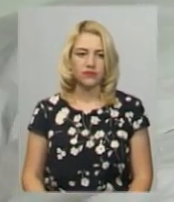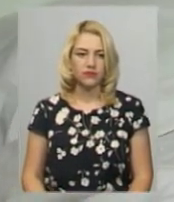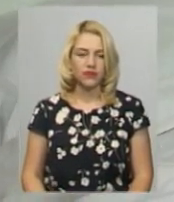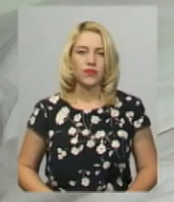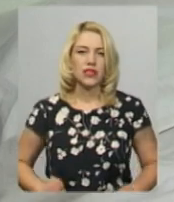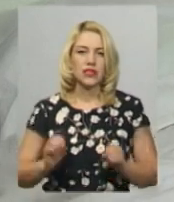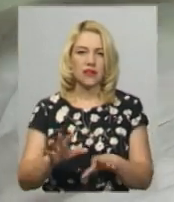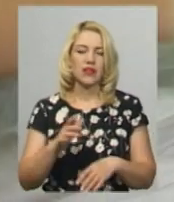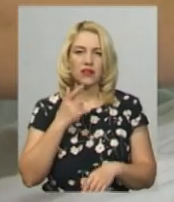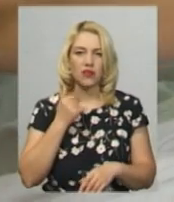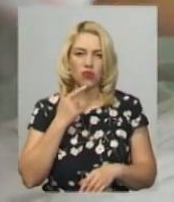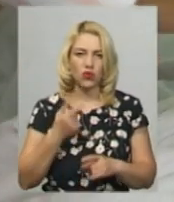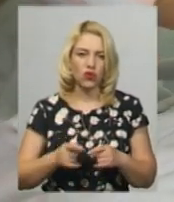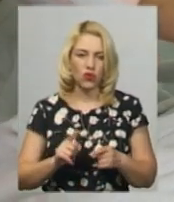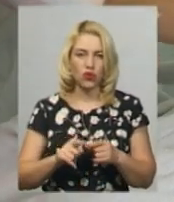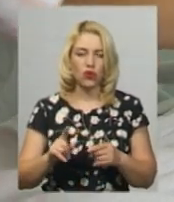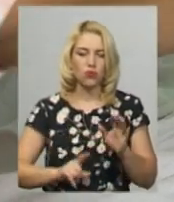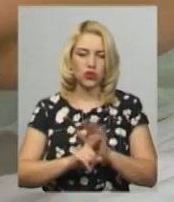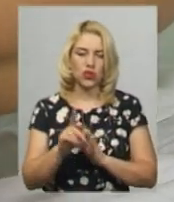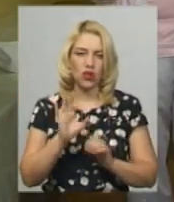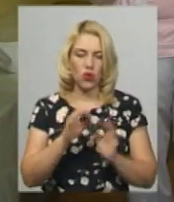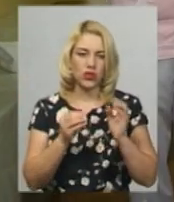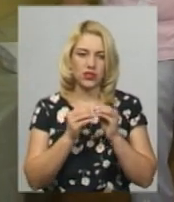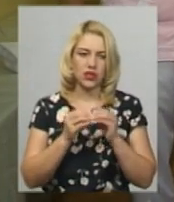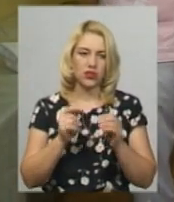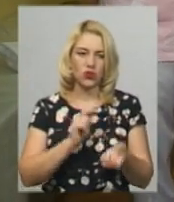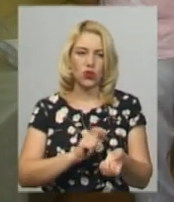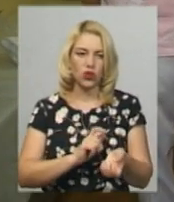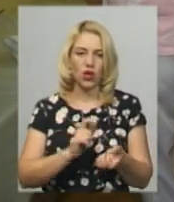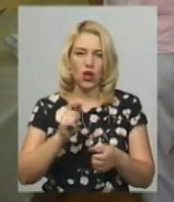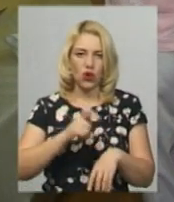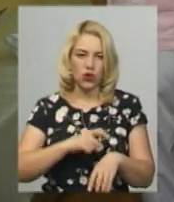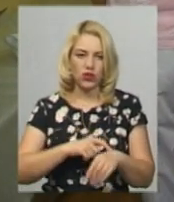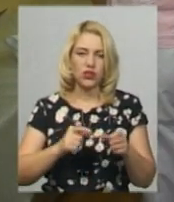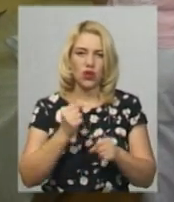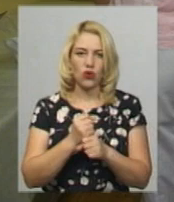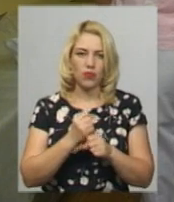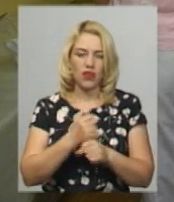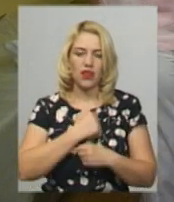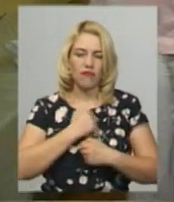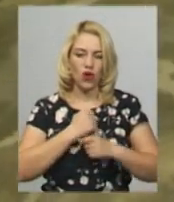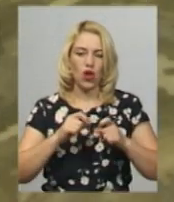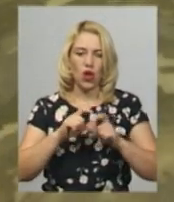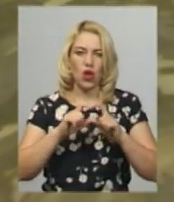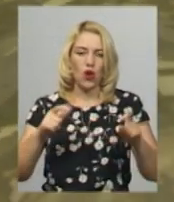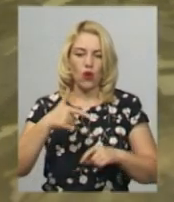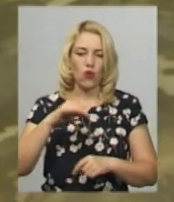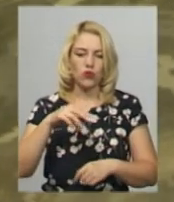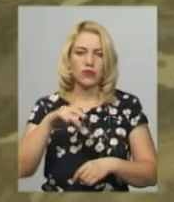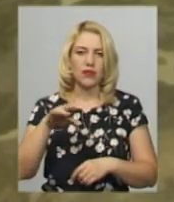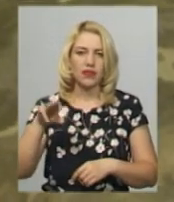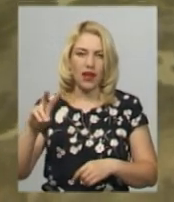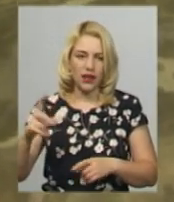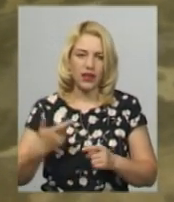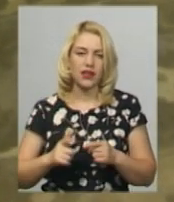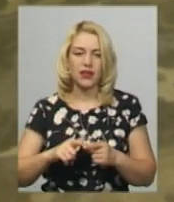Здавати кров викладачі та курсанти почали о 10-й годині. Робили це у госпіталі на території академії. Перед здачою крові